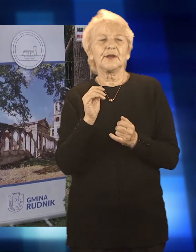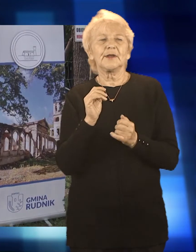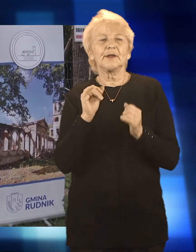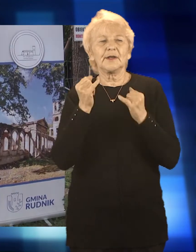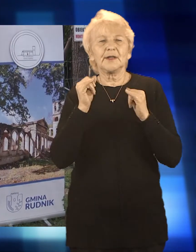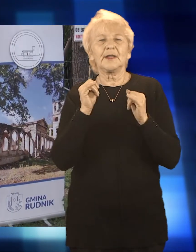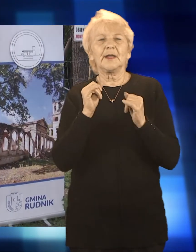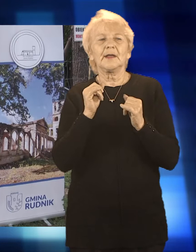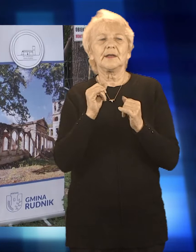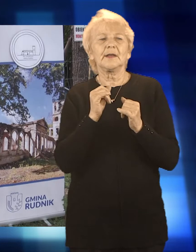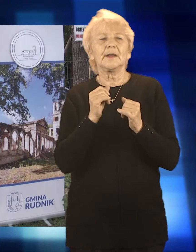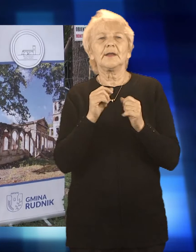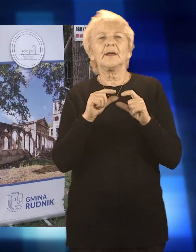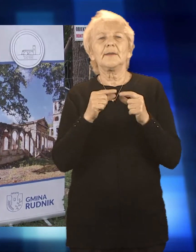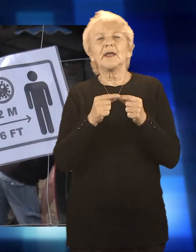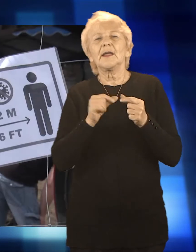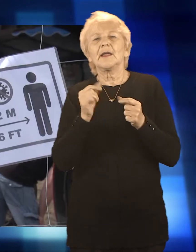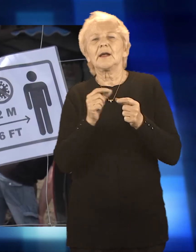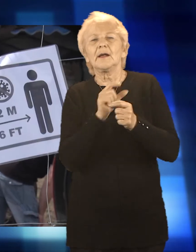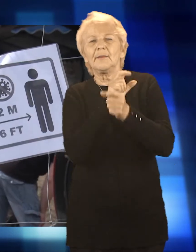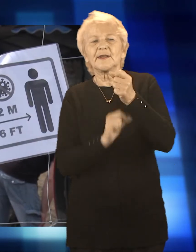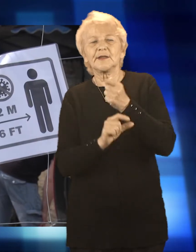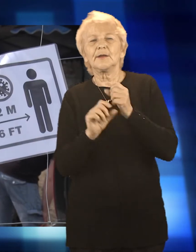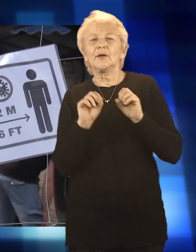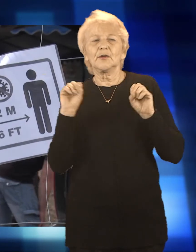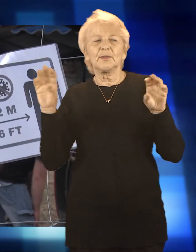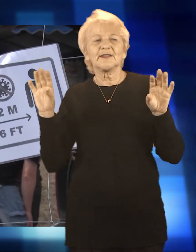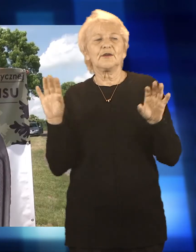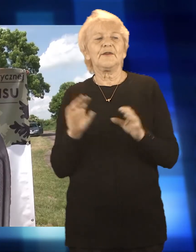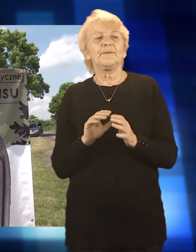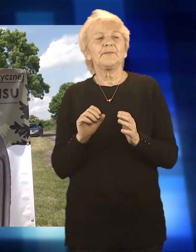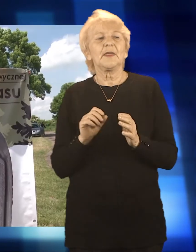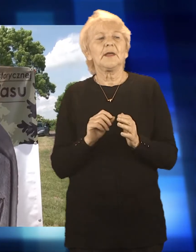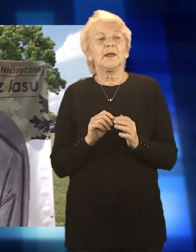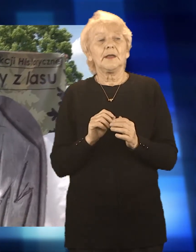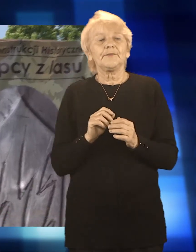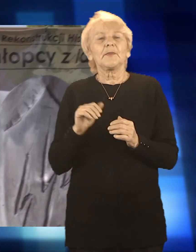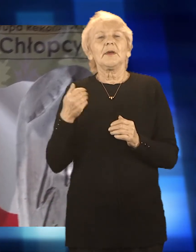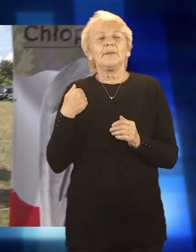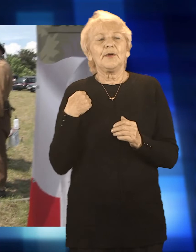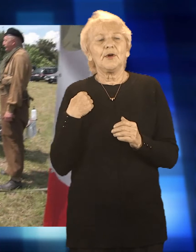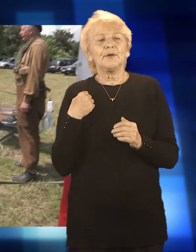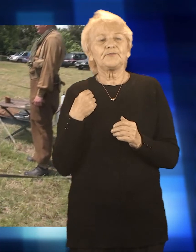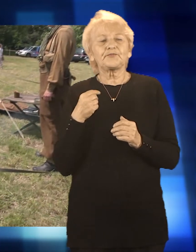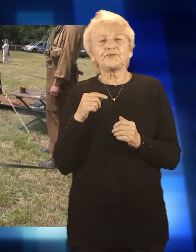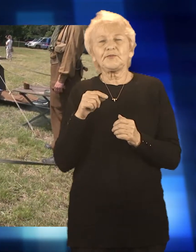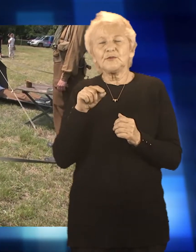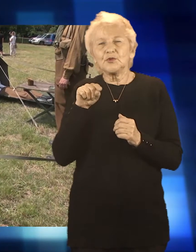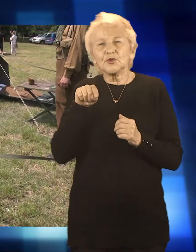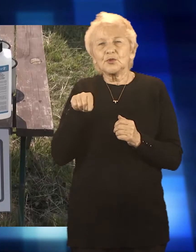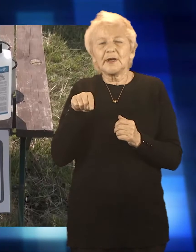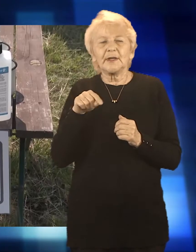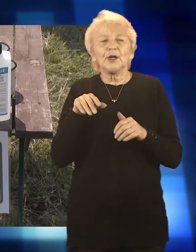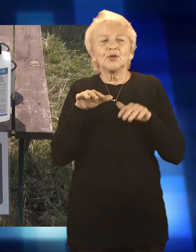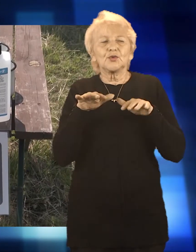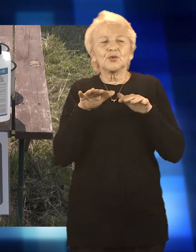To wszystko oczywiście z zachowaniem najwyższych standardów bezpieczeństwa. Bo choć ludzie spragnieni są spotkań na wolnym powietrzu, wciąż należy mieć